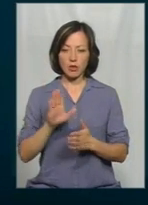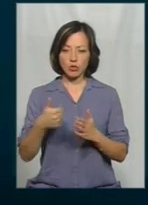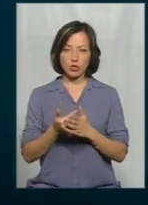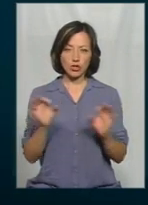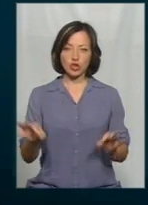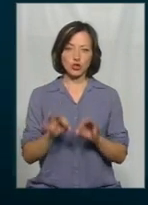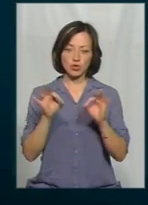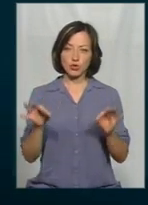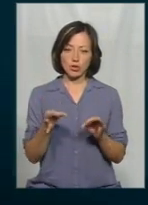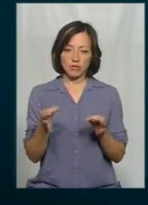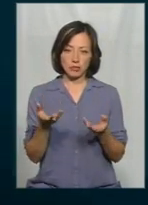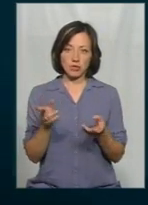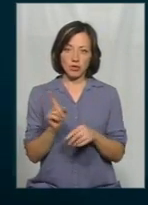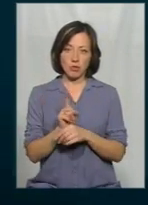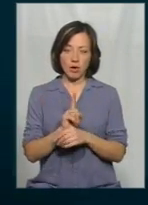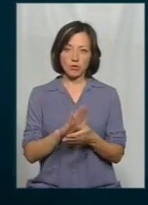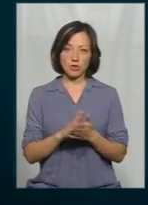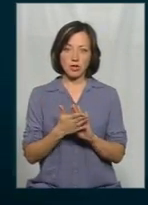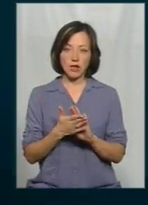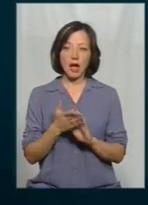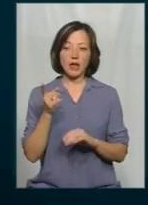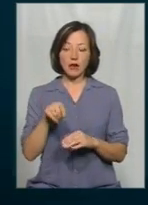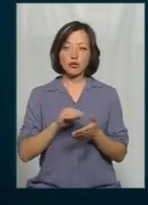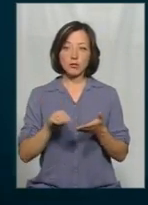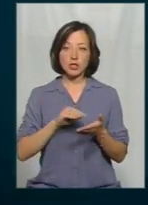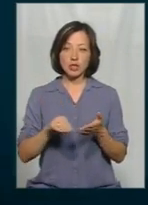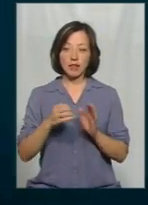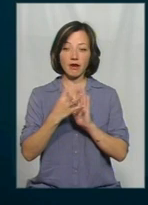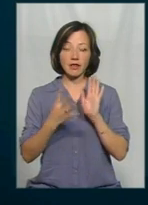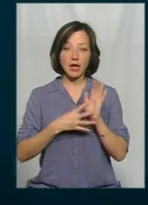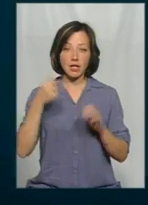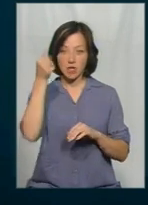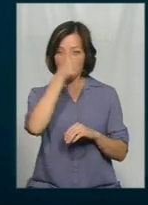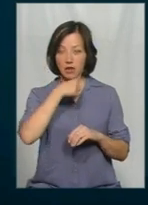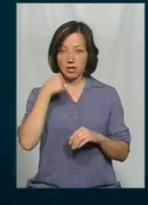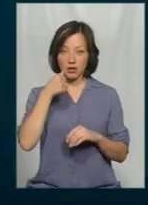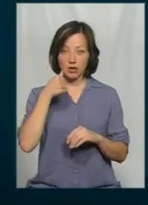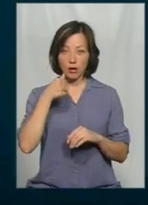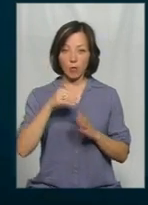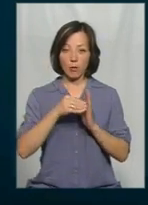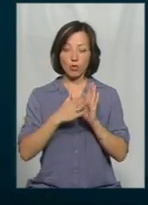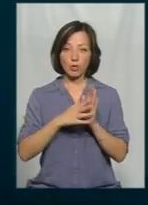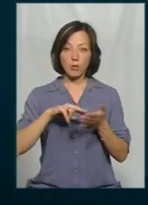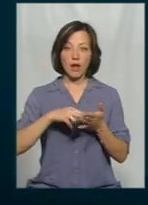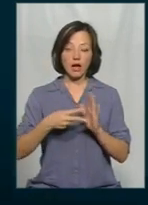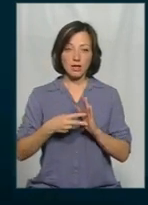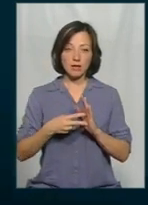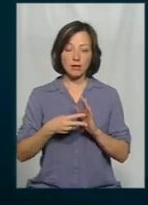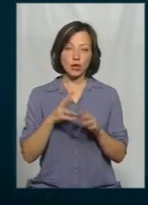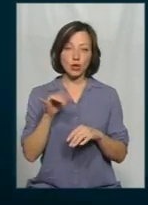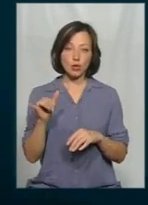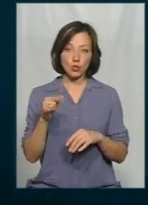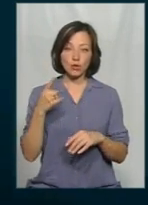їй нічого не бракує, вона абсолютно нормальна. А те, що пишеться на 2019 рік пункти планів, ну,